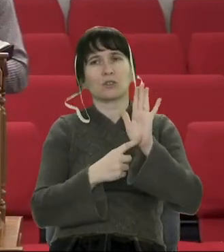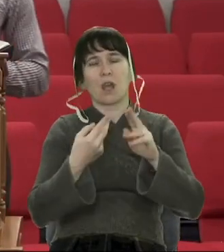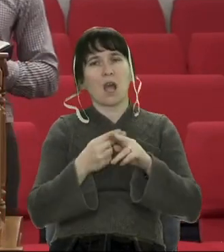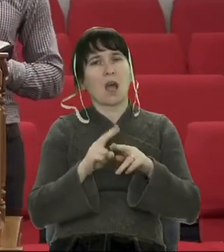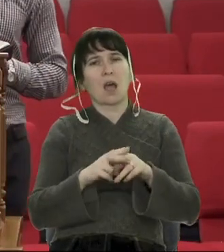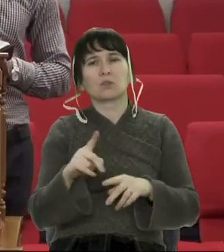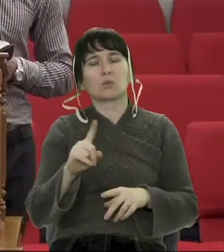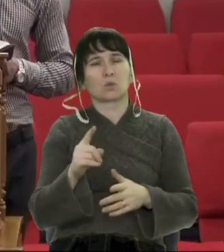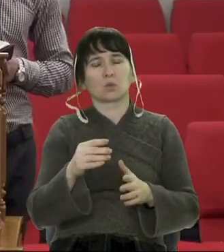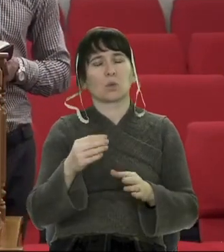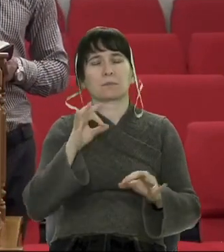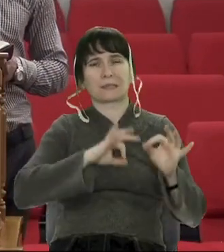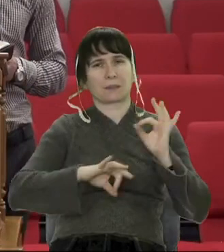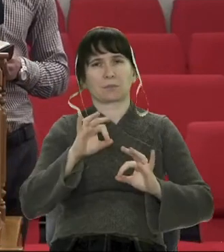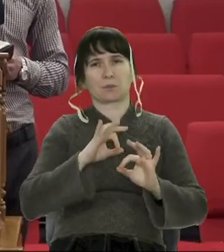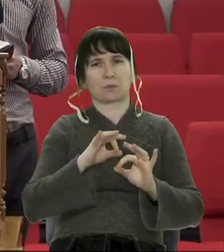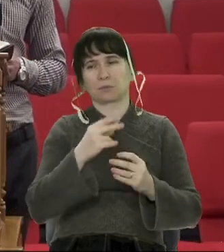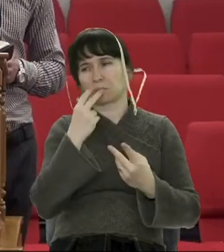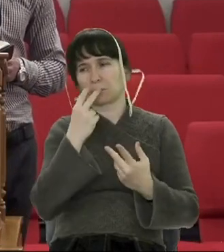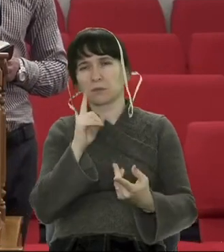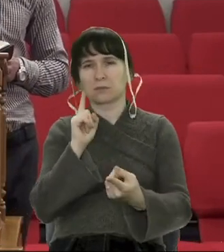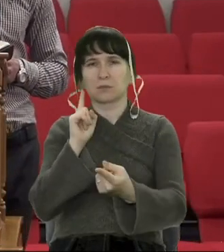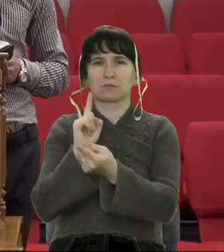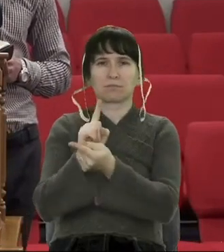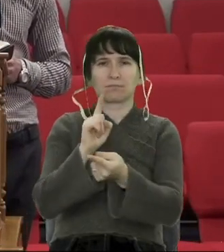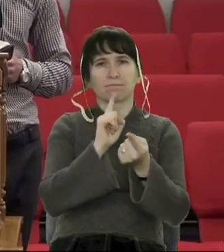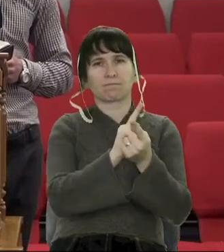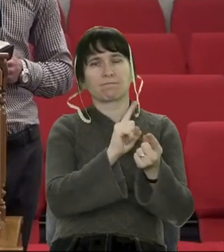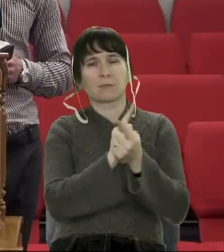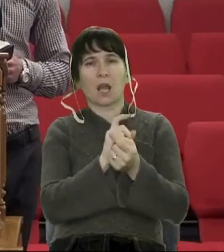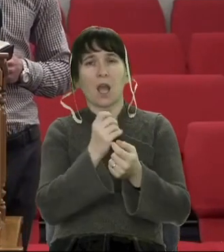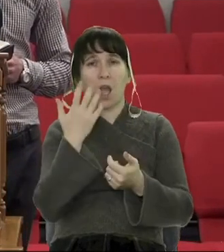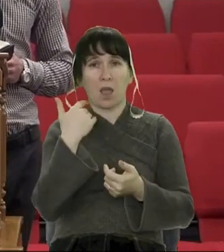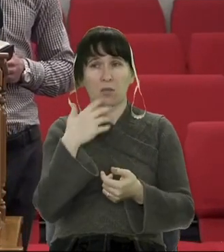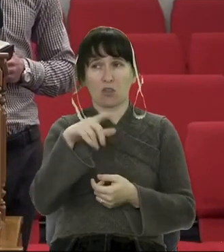придивіться, як ці люди взаємодіють з людьми, які слабші за них.